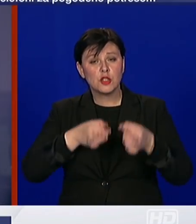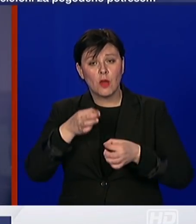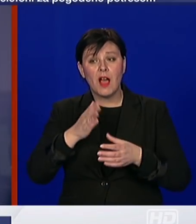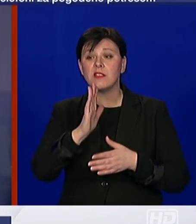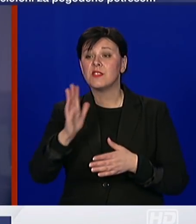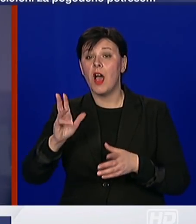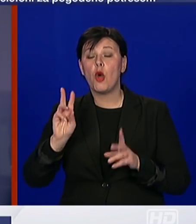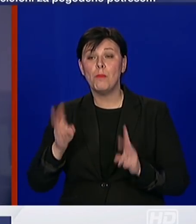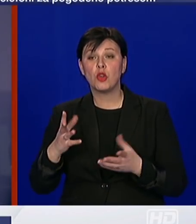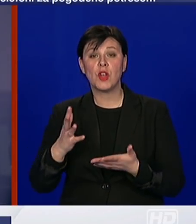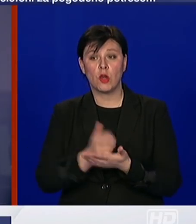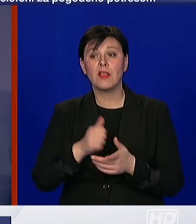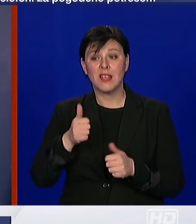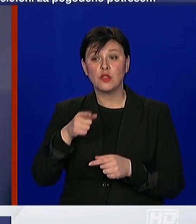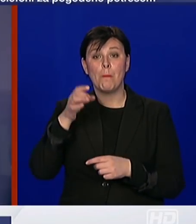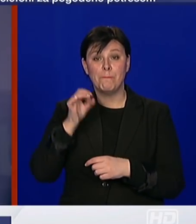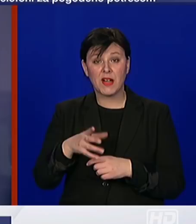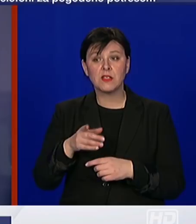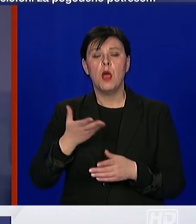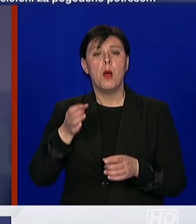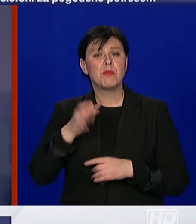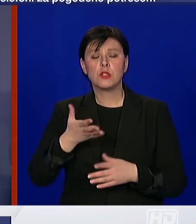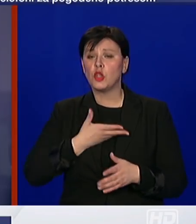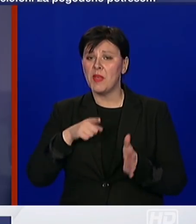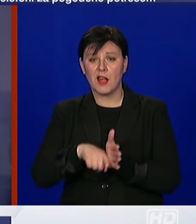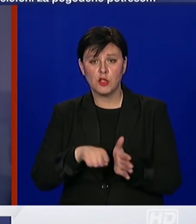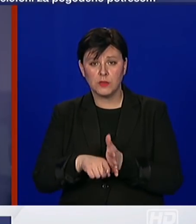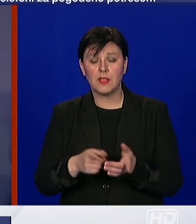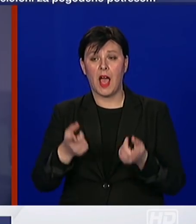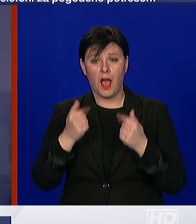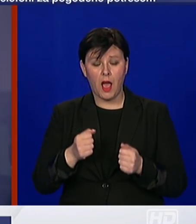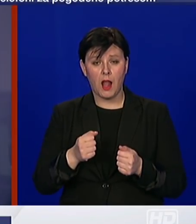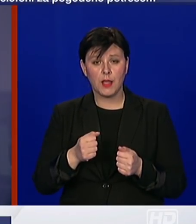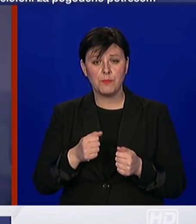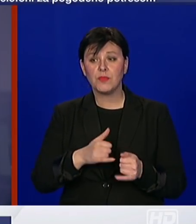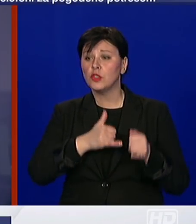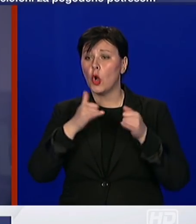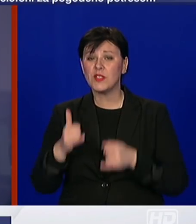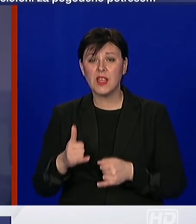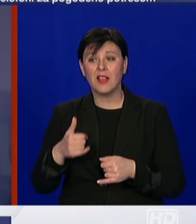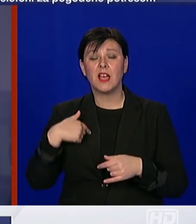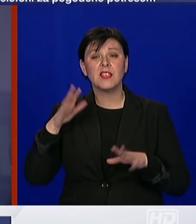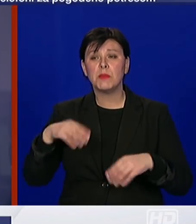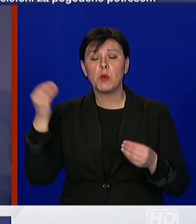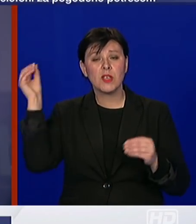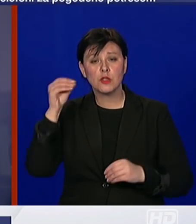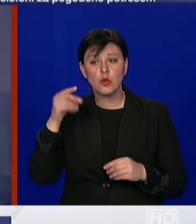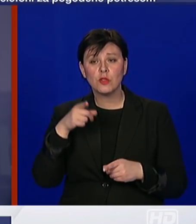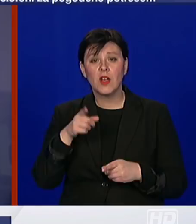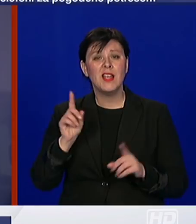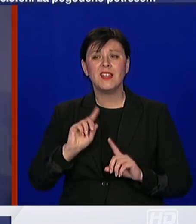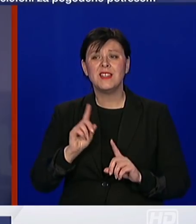upotrijebiti i vrlo su brzi i brzo se dobiva rezultat. Međutim, oni su, dosadašnje naše iskustvo nam govori da su jako